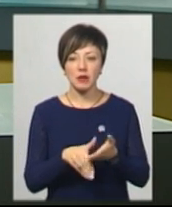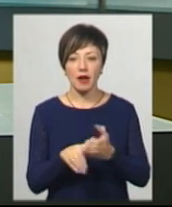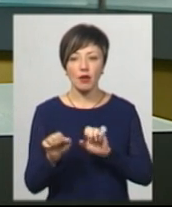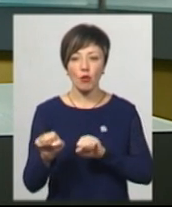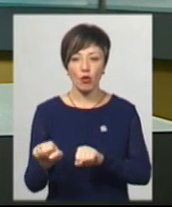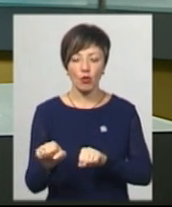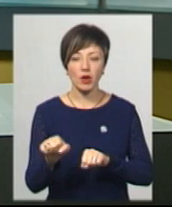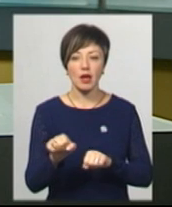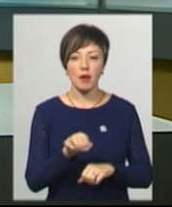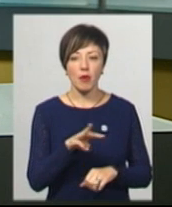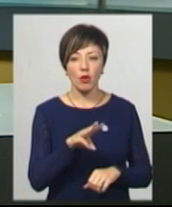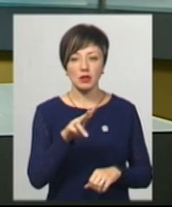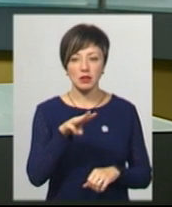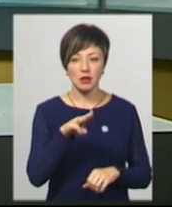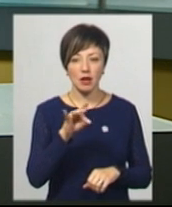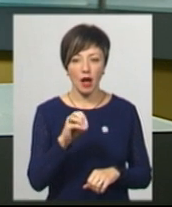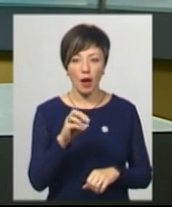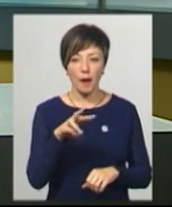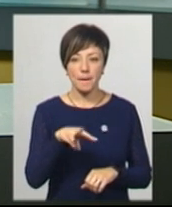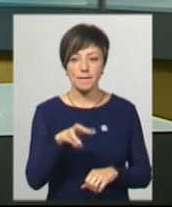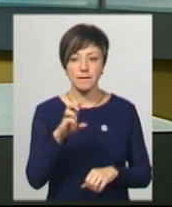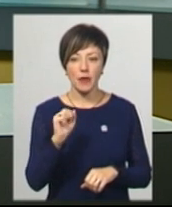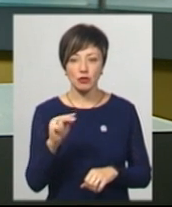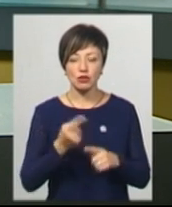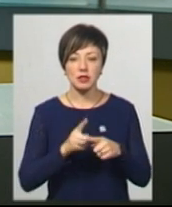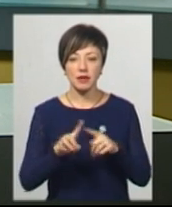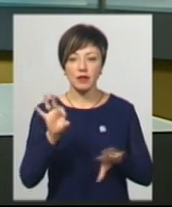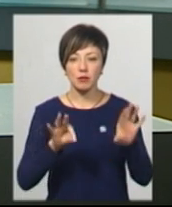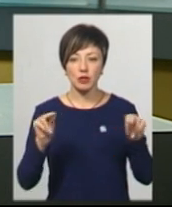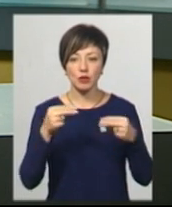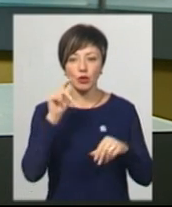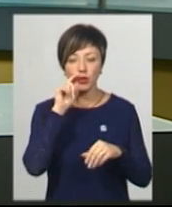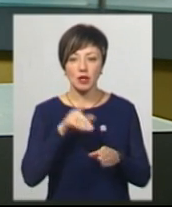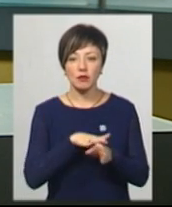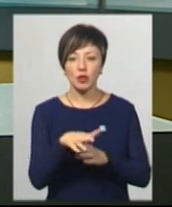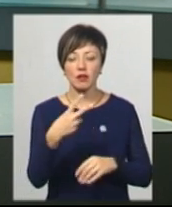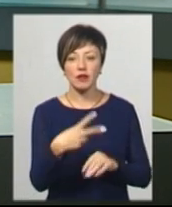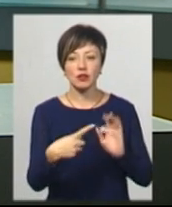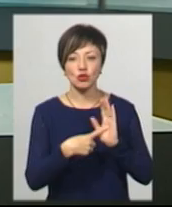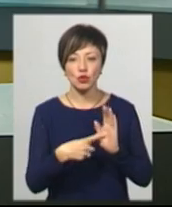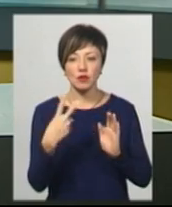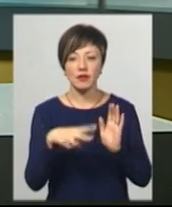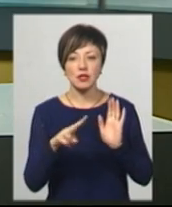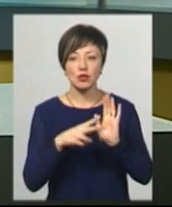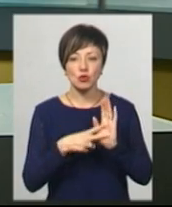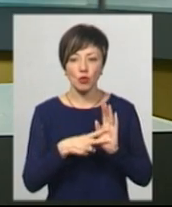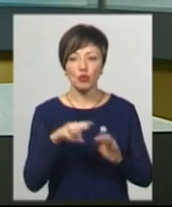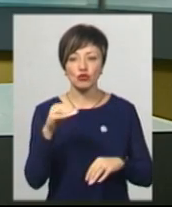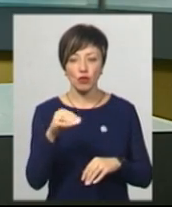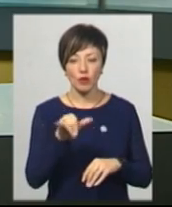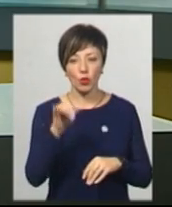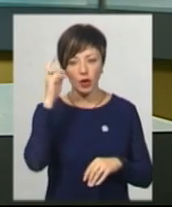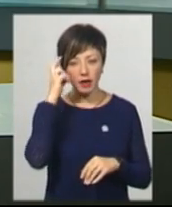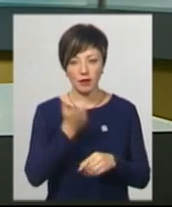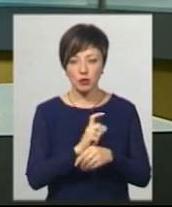обороні» Микола Тримбач. За його словами, це відбір на чемпіонат України, який відбудеться 26 та 27 жовтня у Києві.